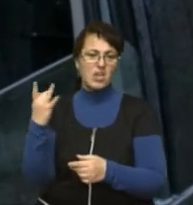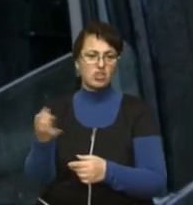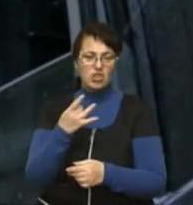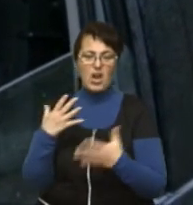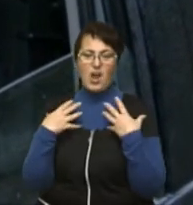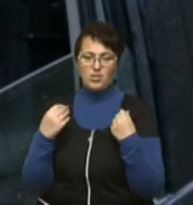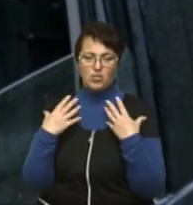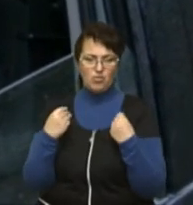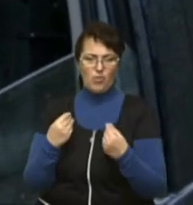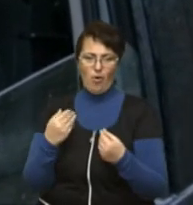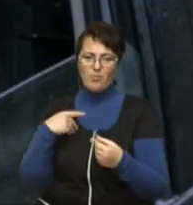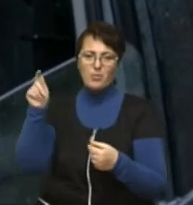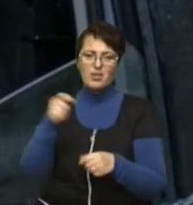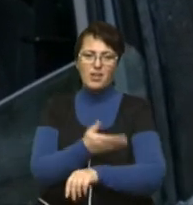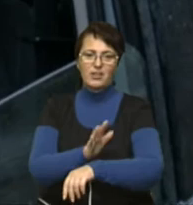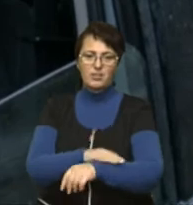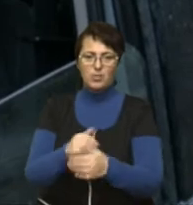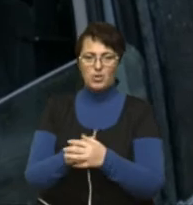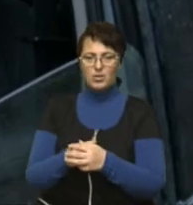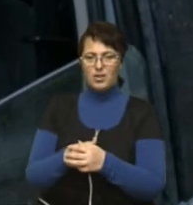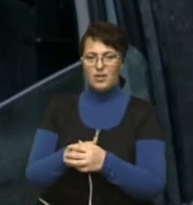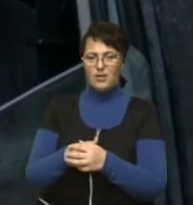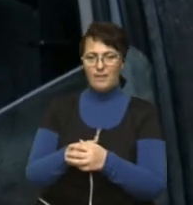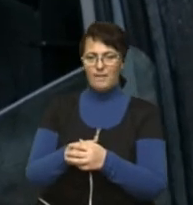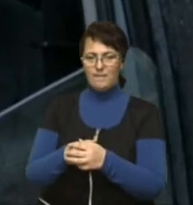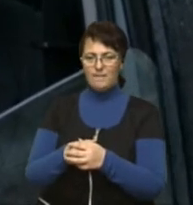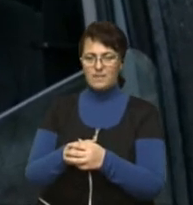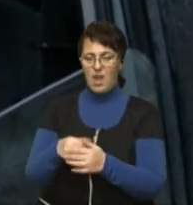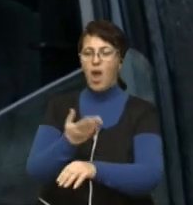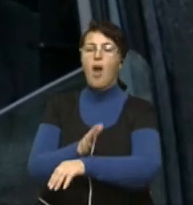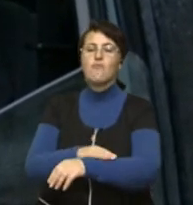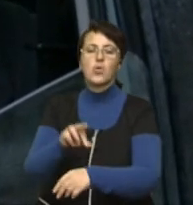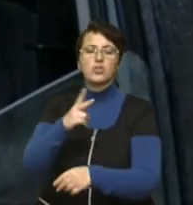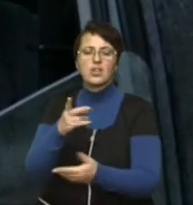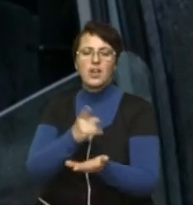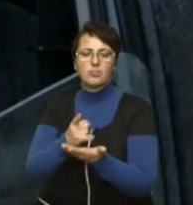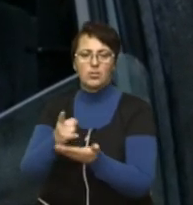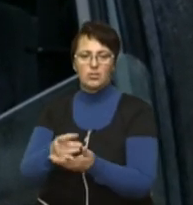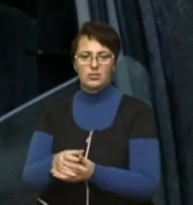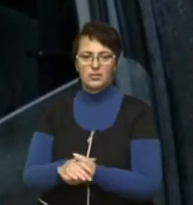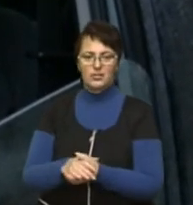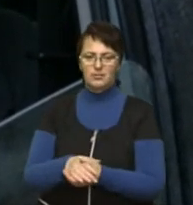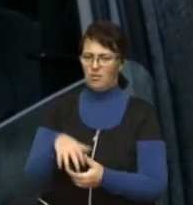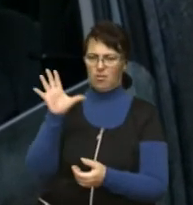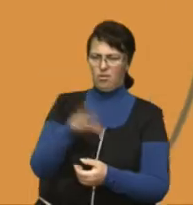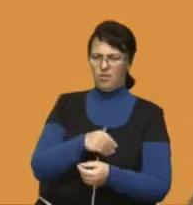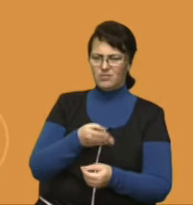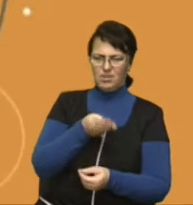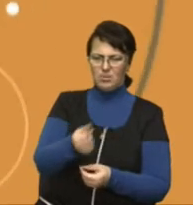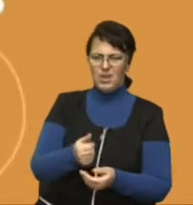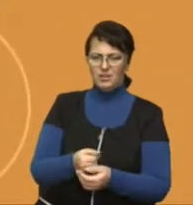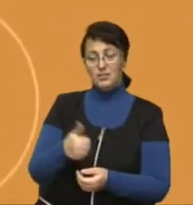А як в Польщі з парковками? Ну, всіх платні, а в Львові – ні. Це добре чи багато? Добре.